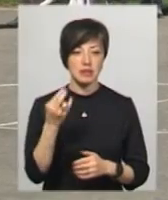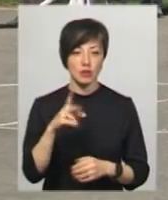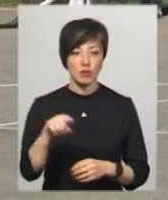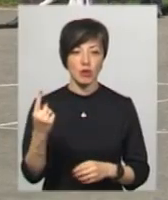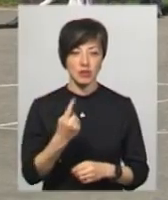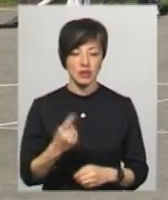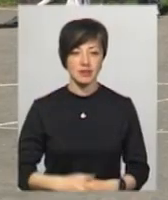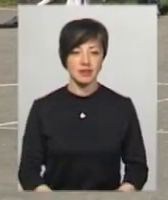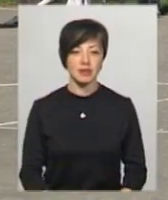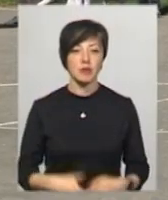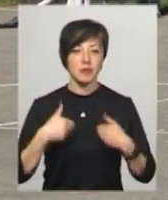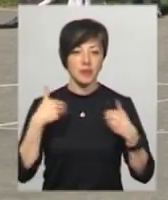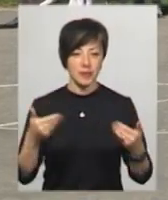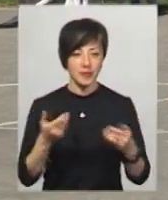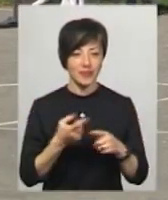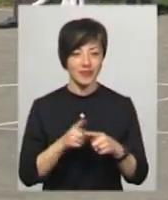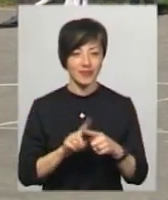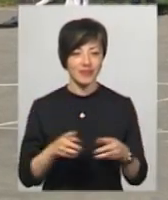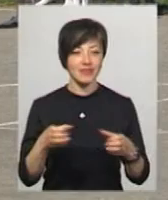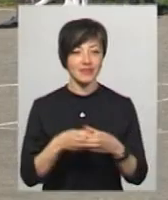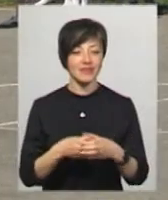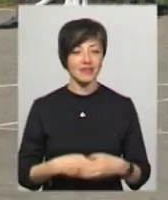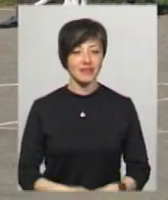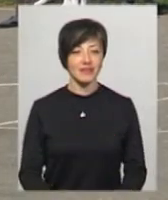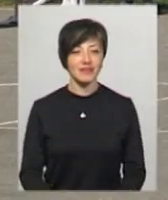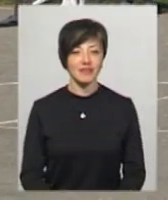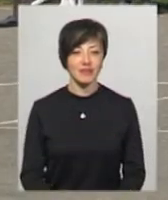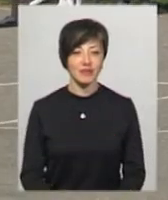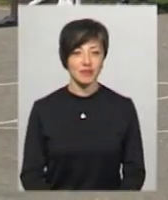Голова вам, величній, це Україна!